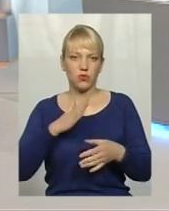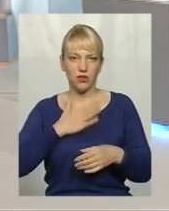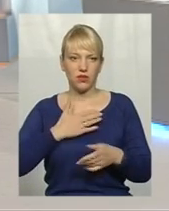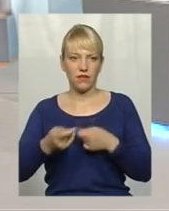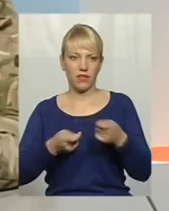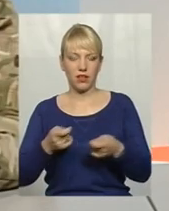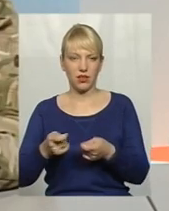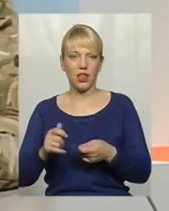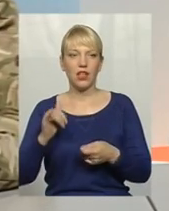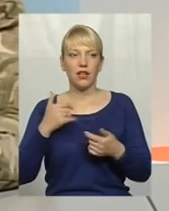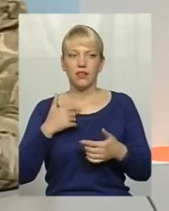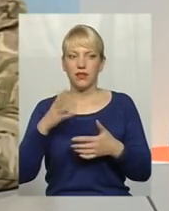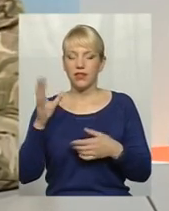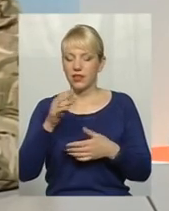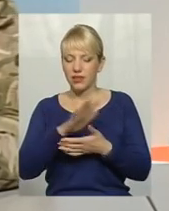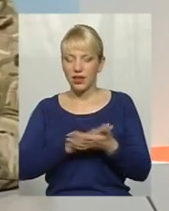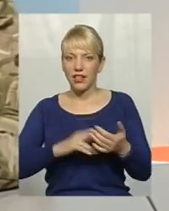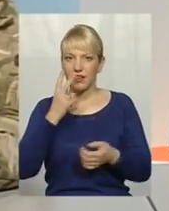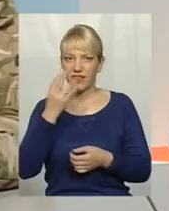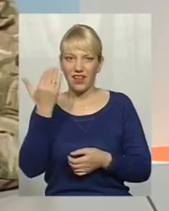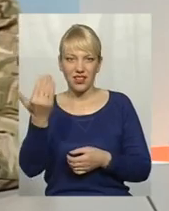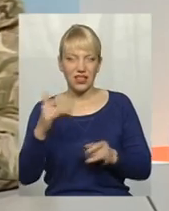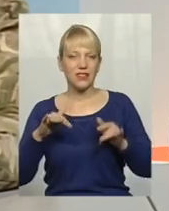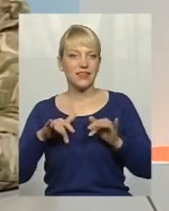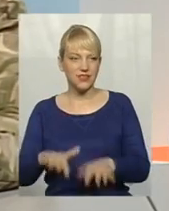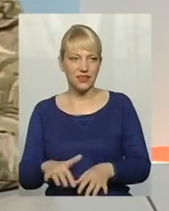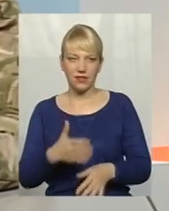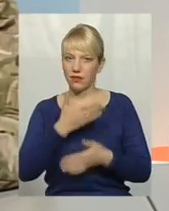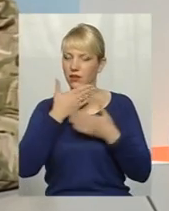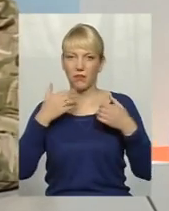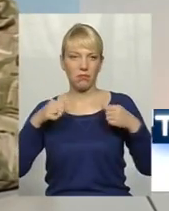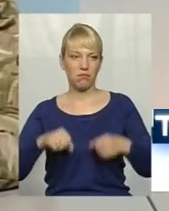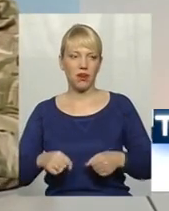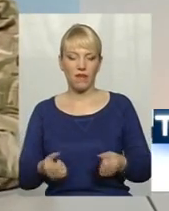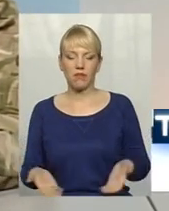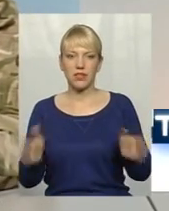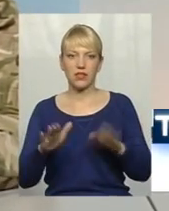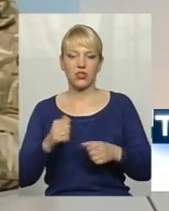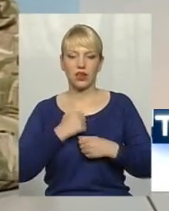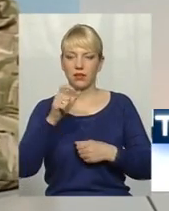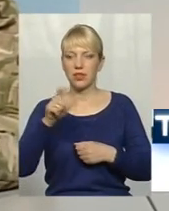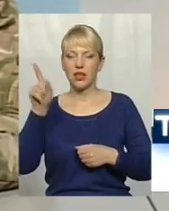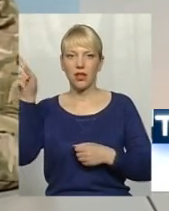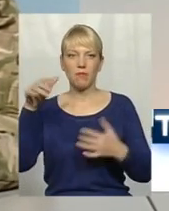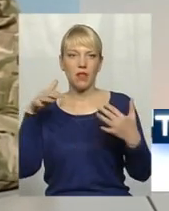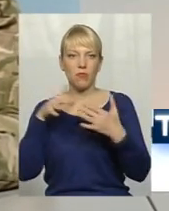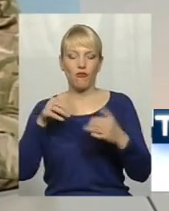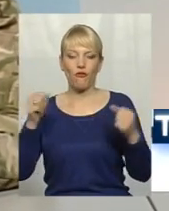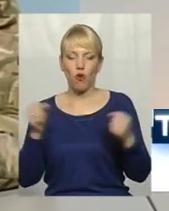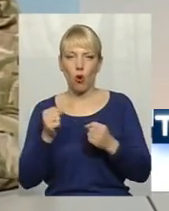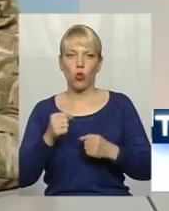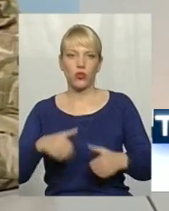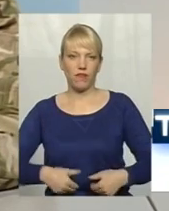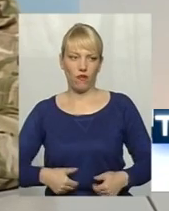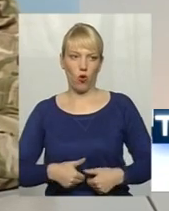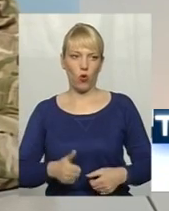далі просто дивитися на їхні дії. Не маємо права залишати наших бійців там напередуї, в холоді, в голоді